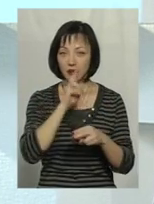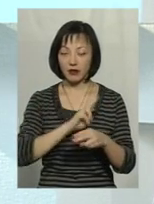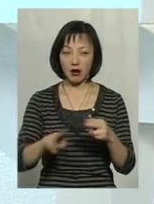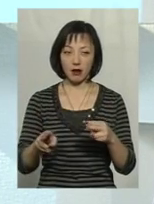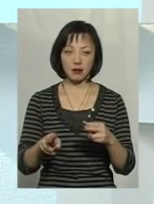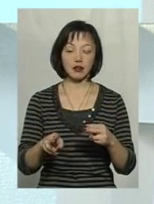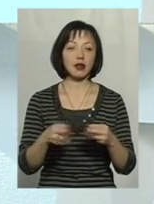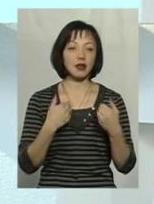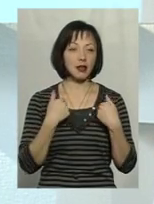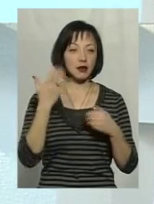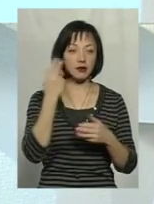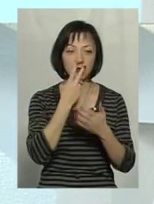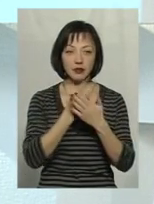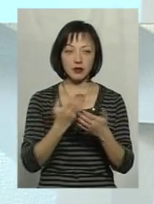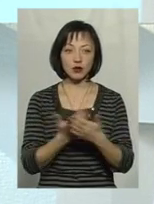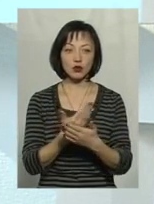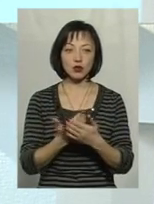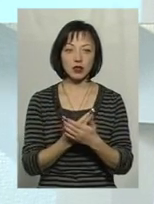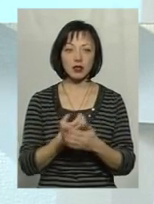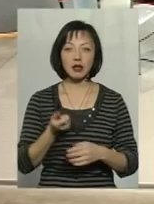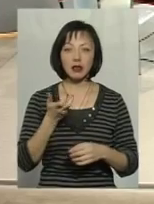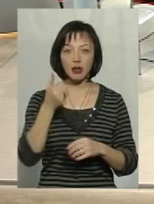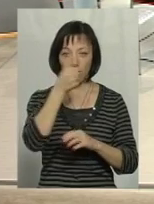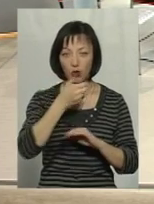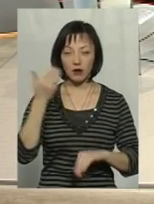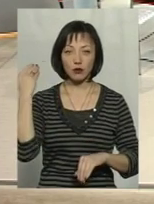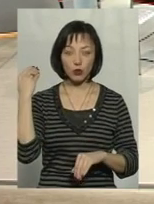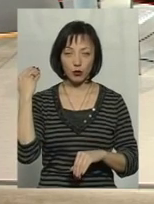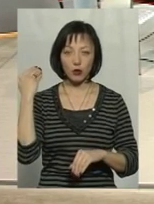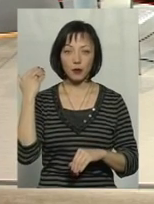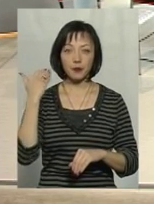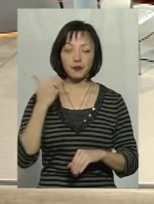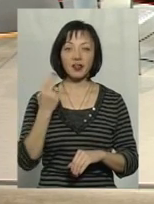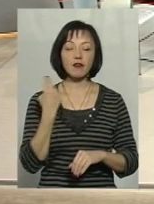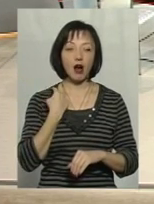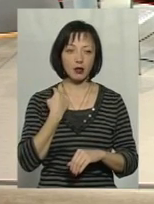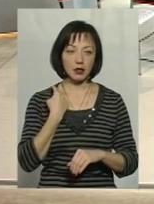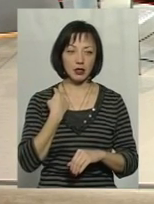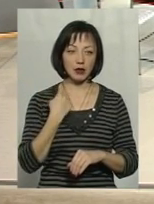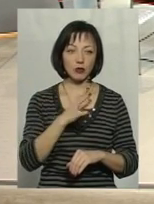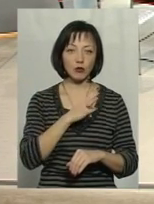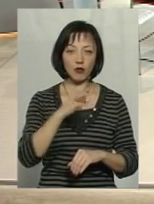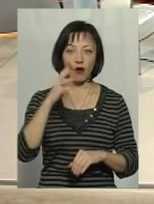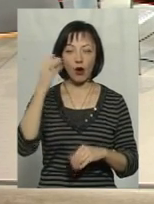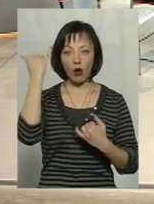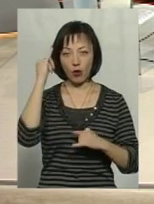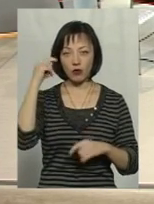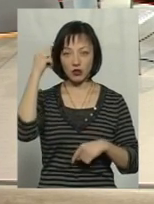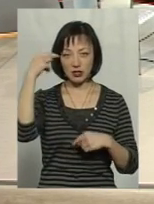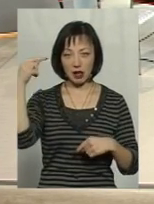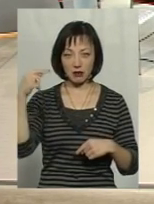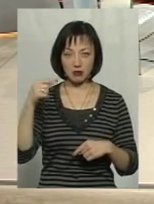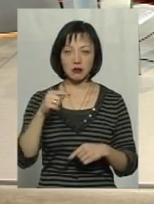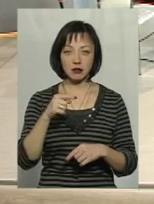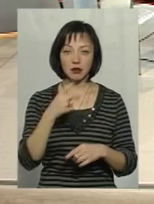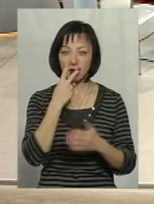Я колись дивився сюжет років кілька тому, у Англії був коров'ячий сказ. Напевно, ми його всі дивилися.